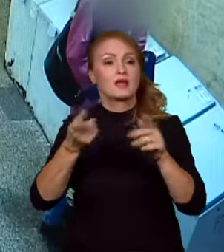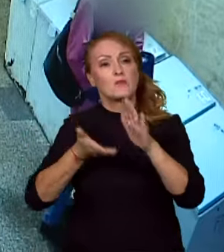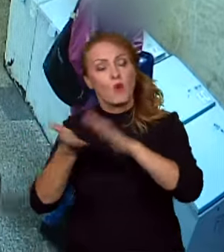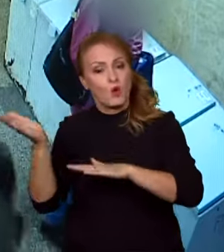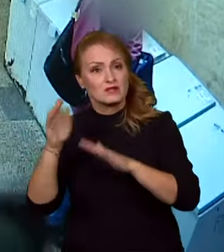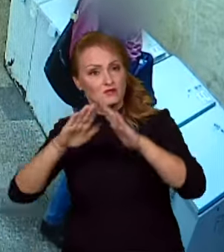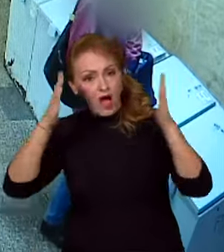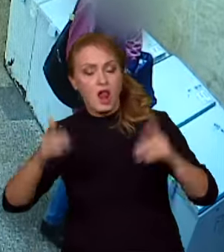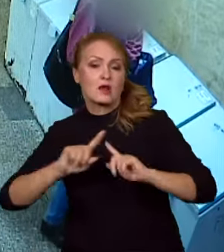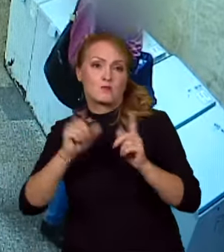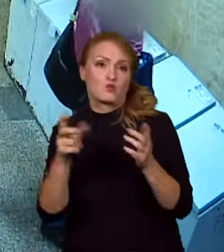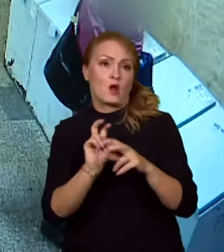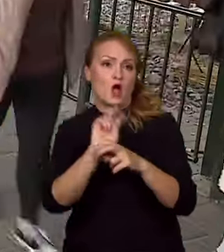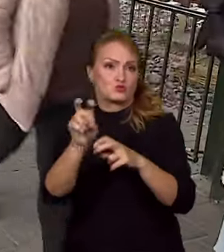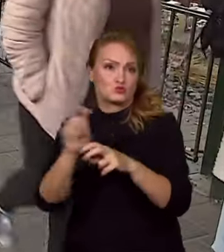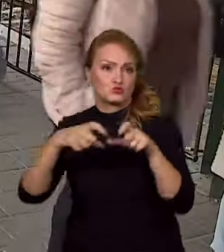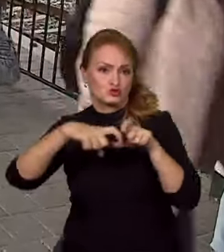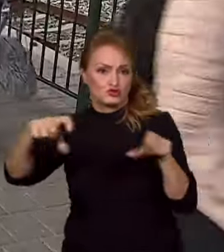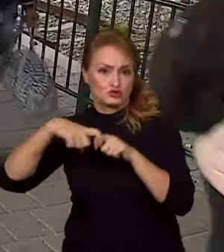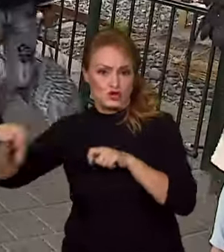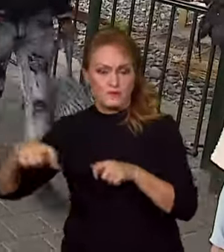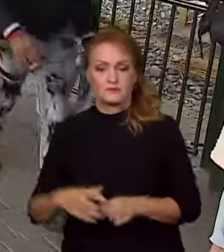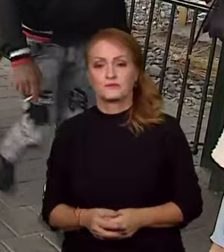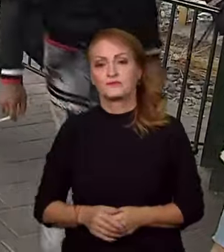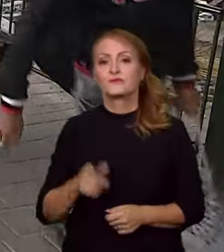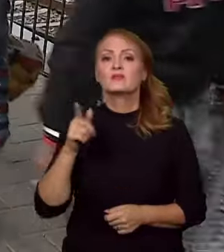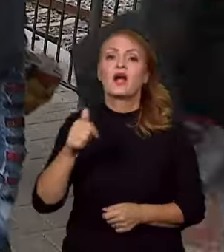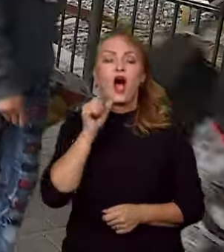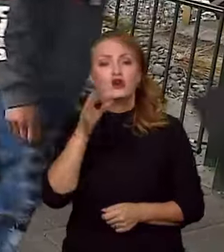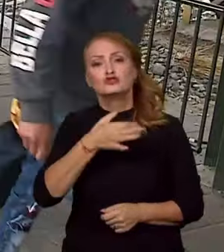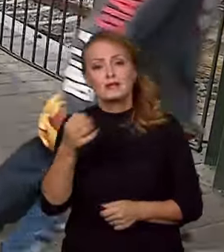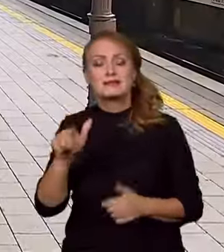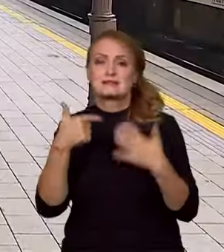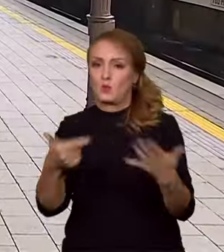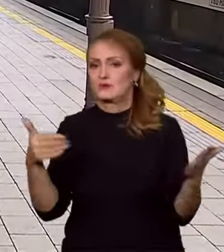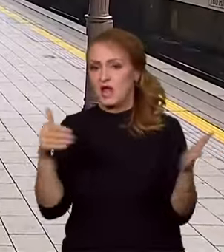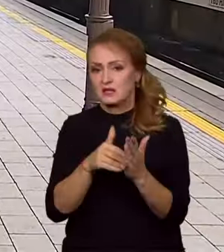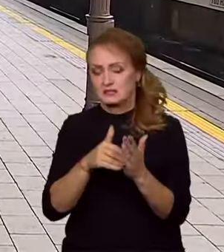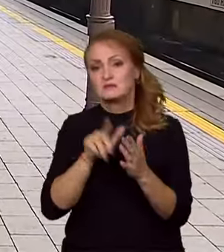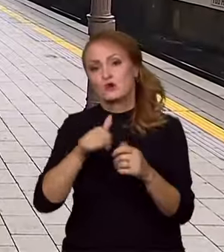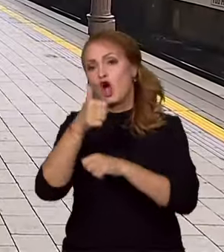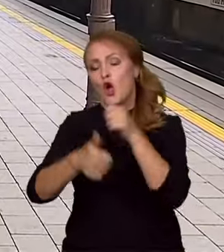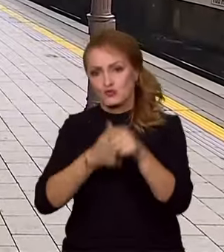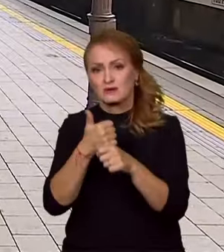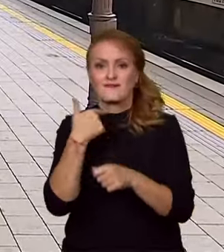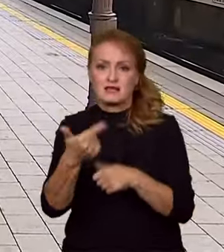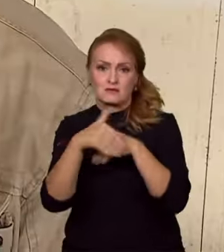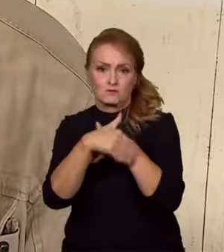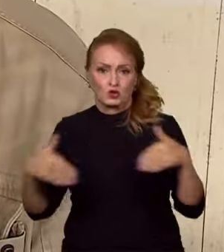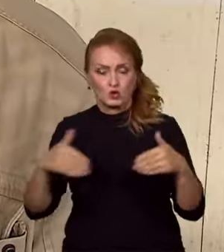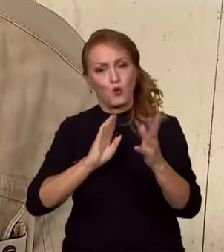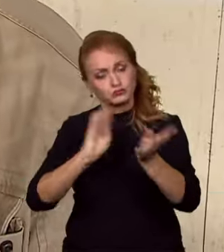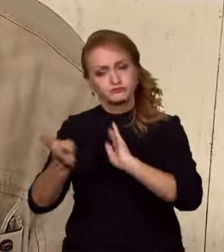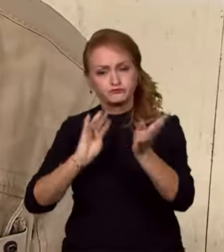nástupištích. Cestujících tady denně projde až 70 tisíc. Ročně jich je zhruba 20 milionů. Teď to